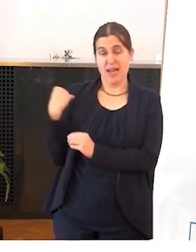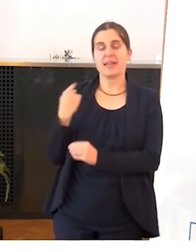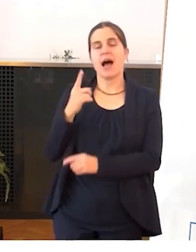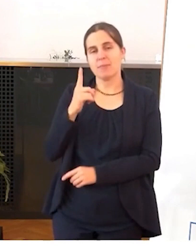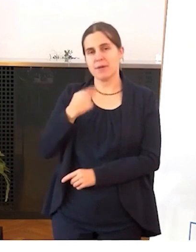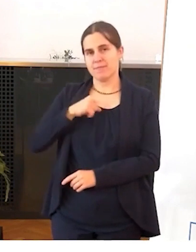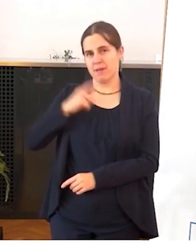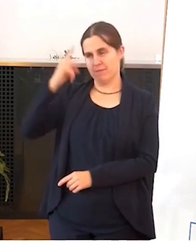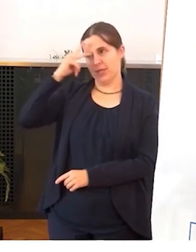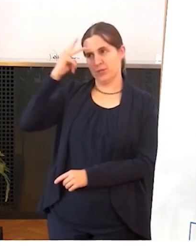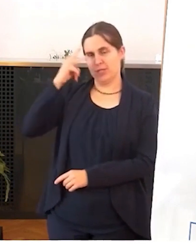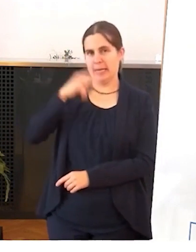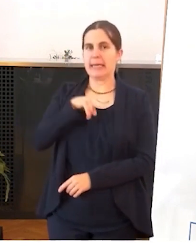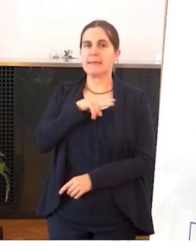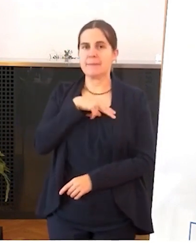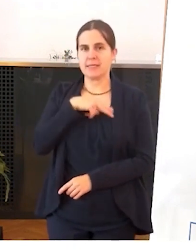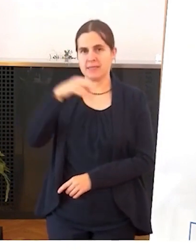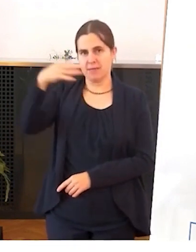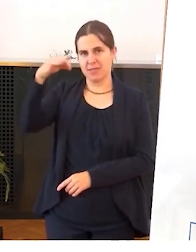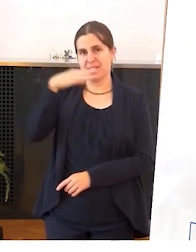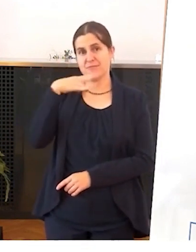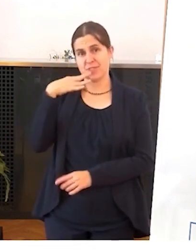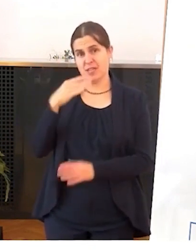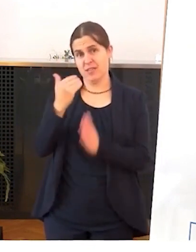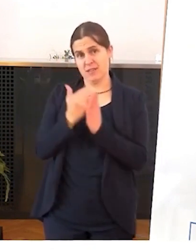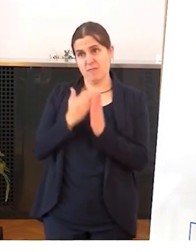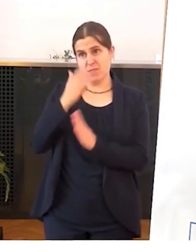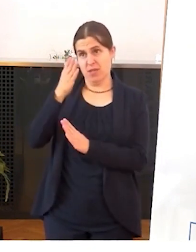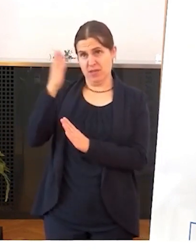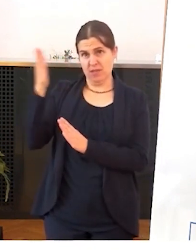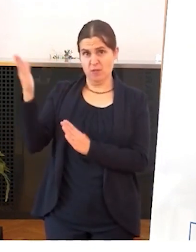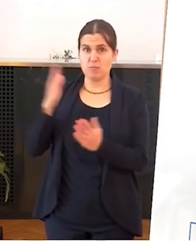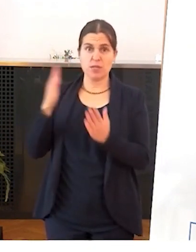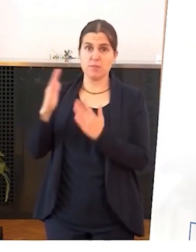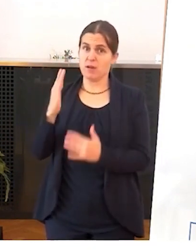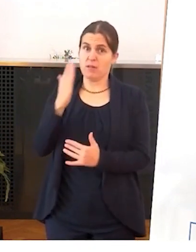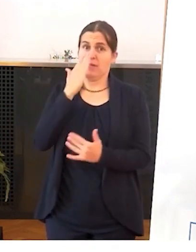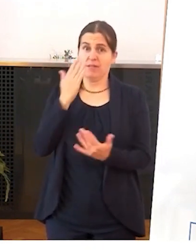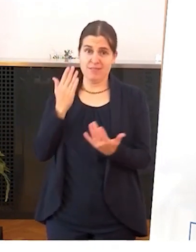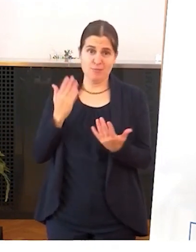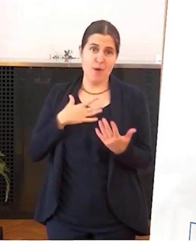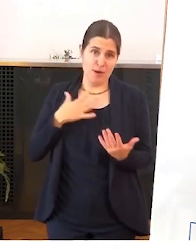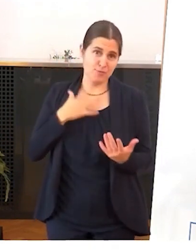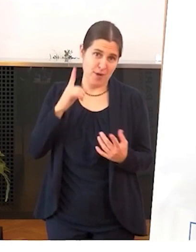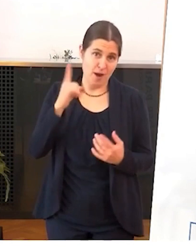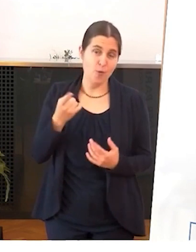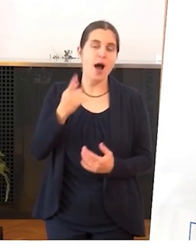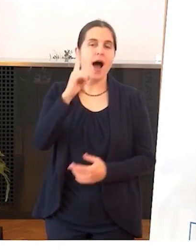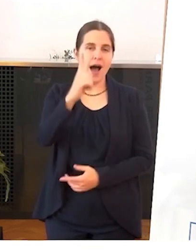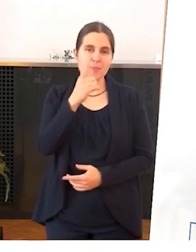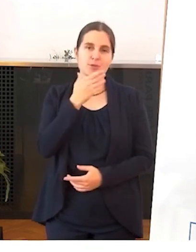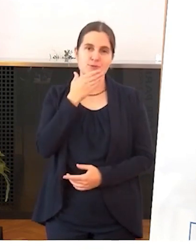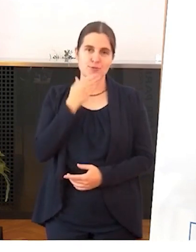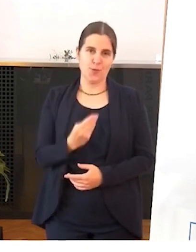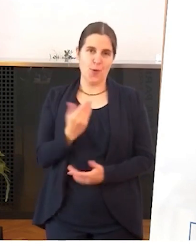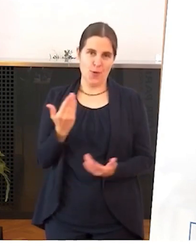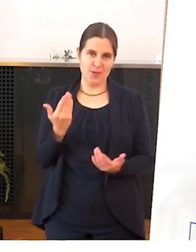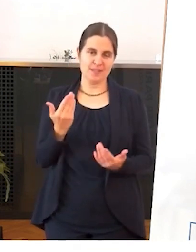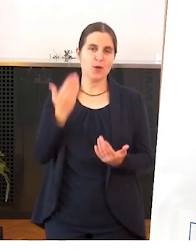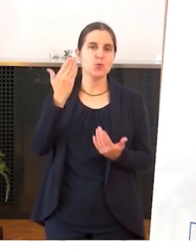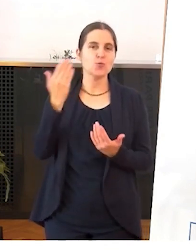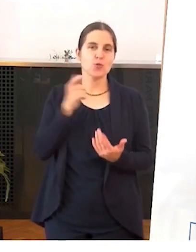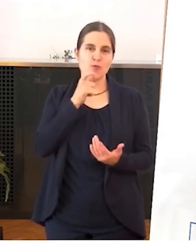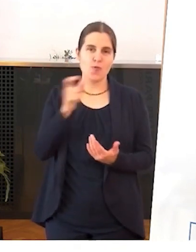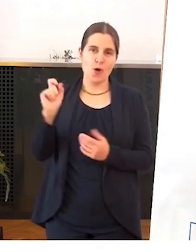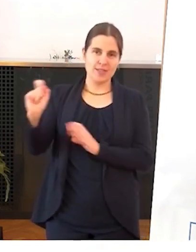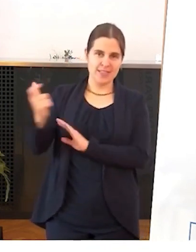aber, dass ein Ministerpräsident viele Termine hat und manche auch davon unerwartet. Umso schöner, dass er uns ein Grußwort zugeschickt